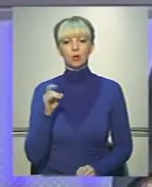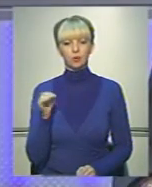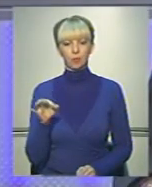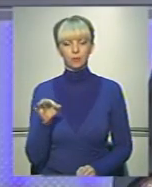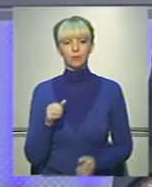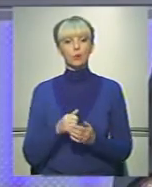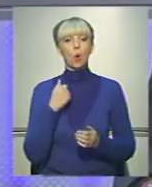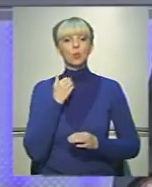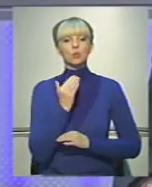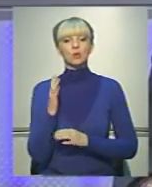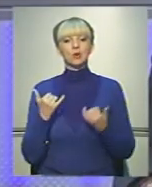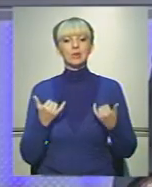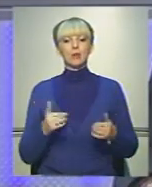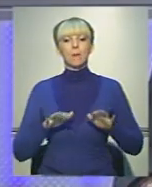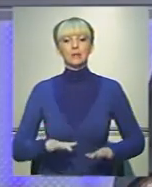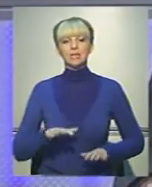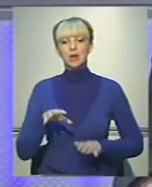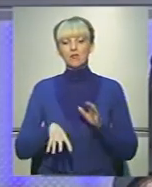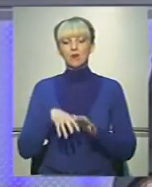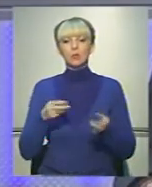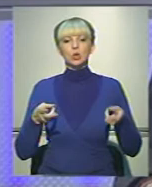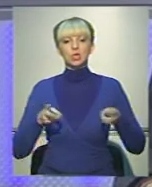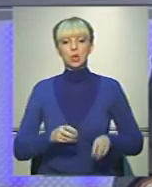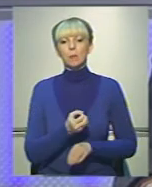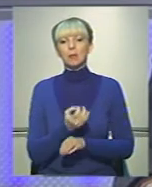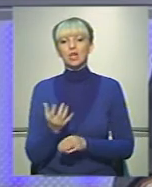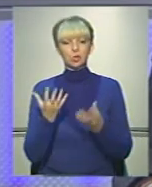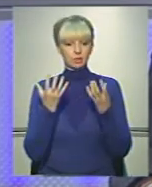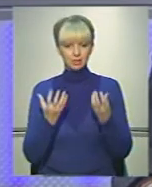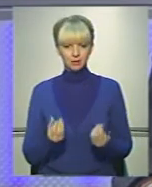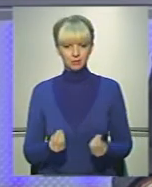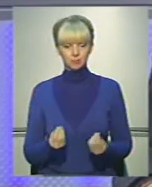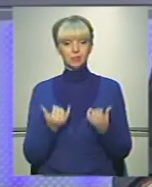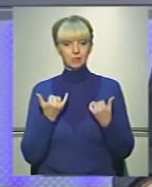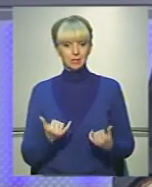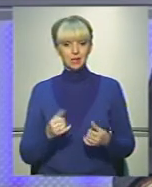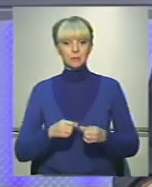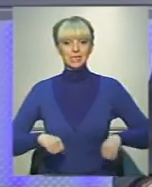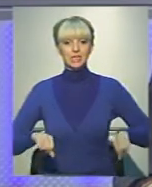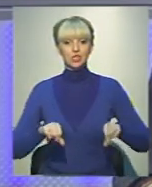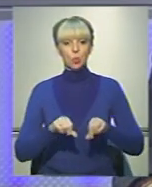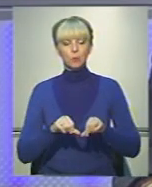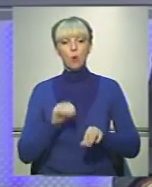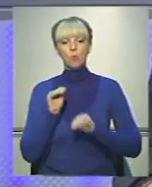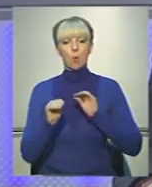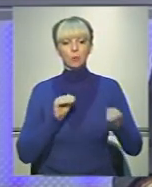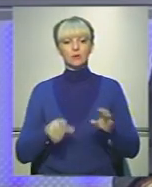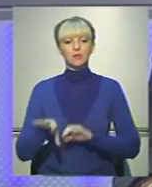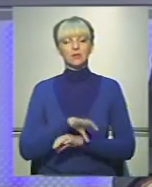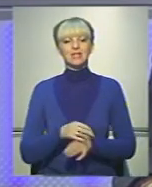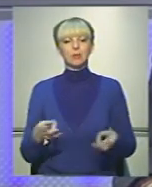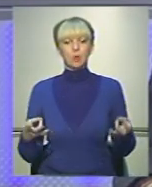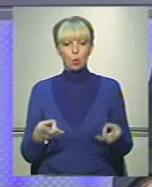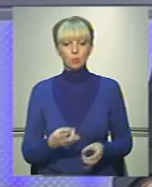До голосування на нинішніх місцевих виборах залишилися лішені дні. Нині дільничні комісії укомплектовують усім